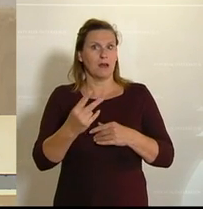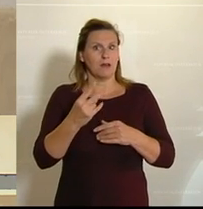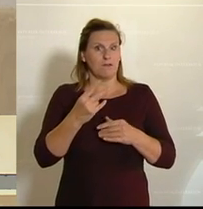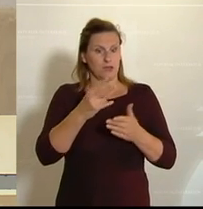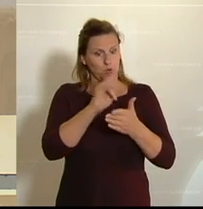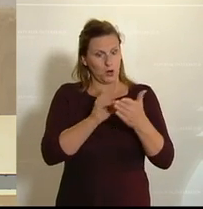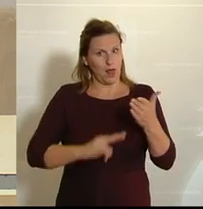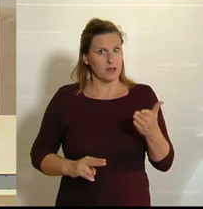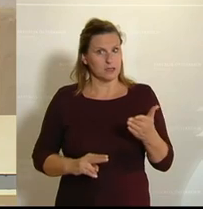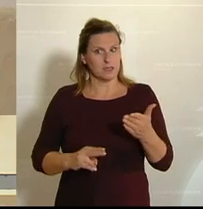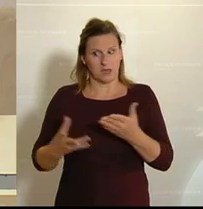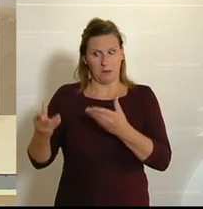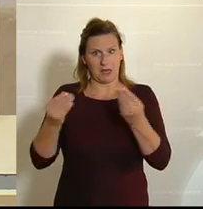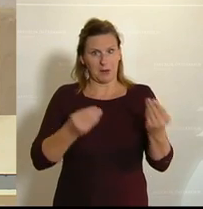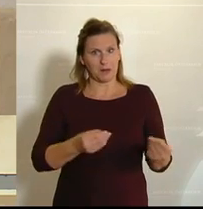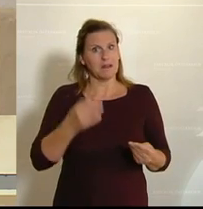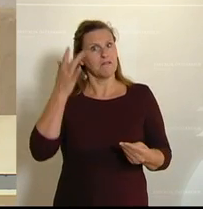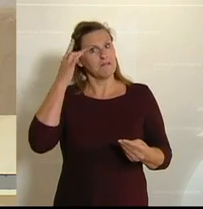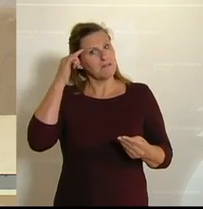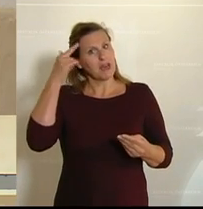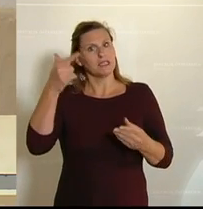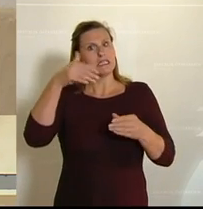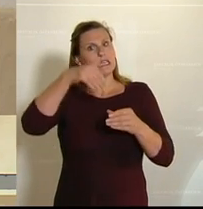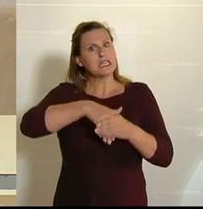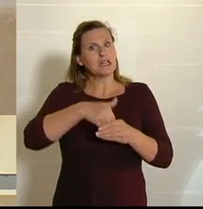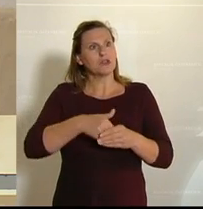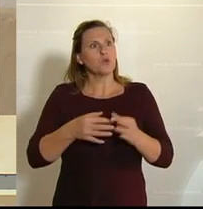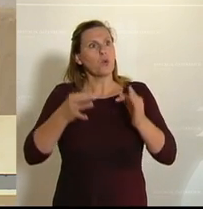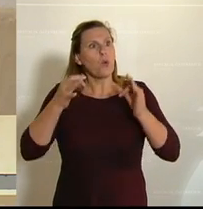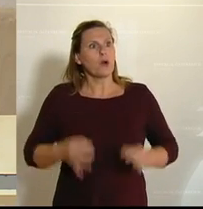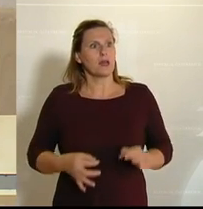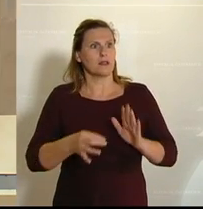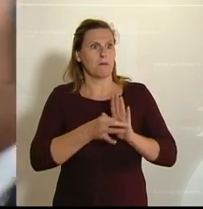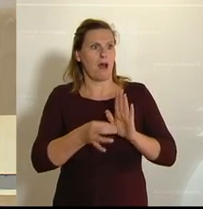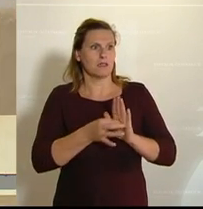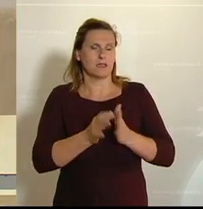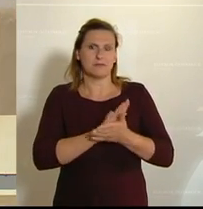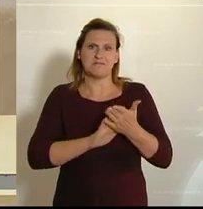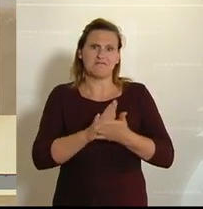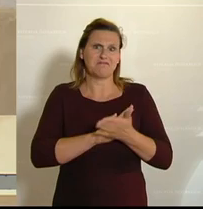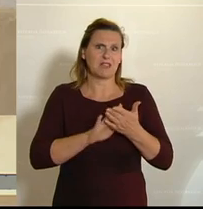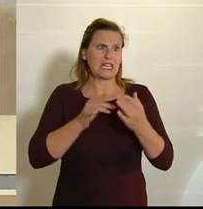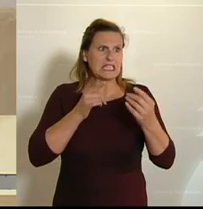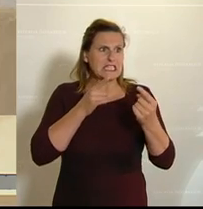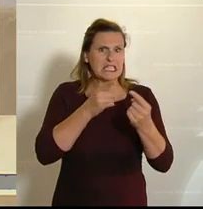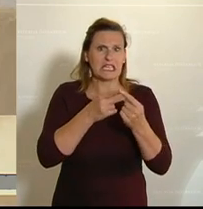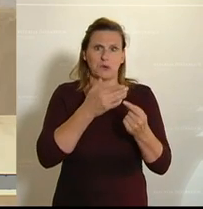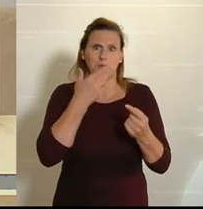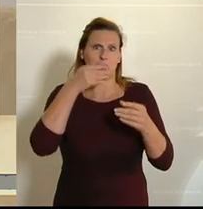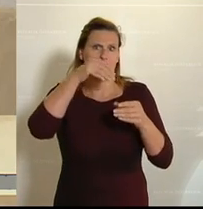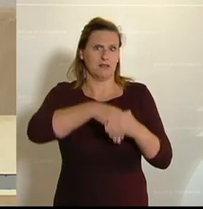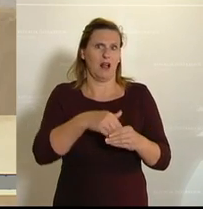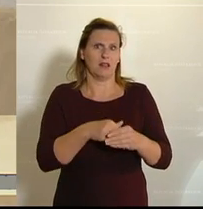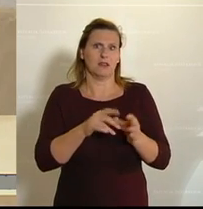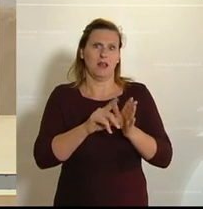durchgelesen hat, der weiß, er beinhaltet leider keine konkreten Maßnahmen, keine konkreten Ziele. Er beinhaltet